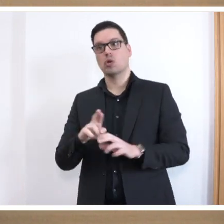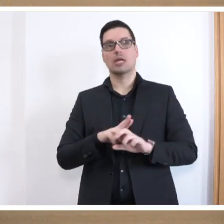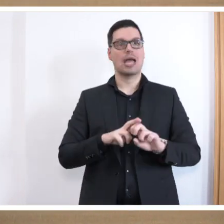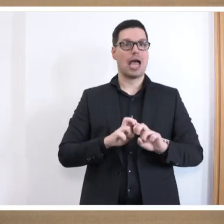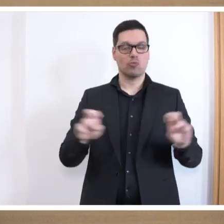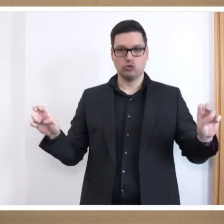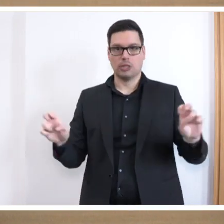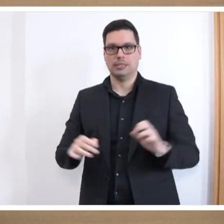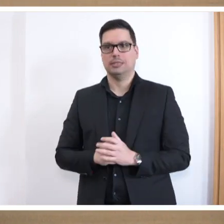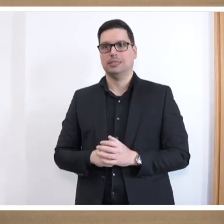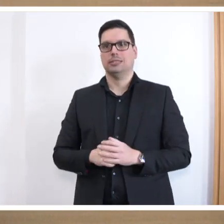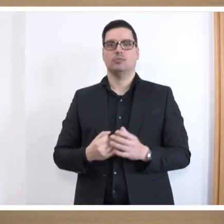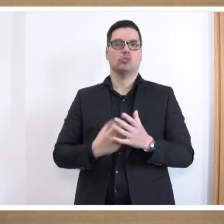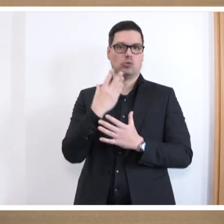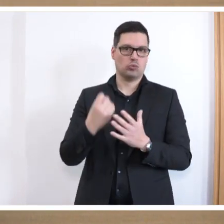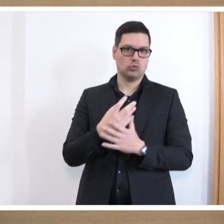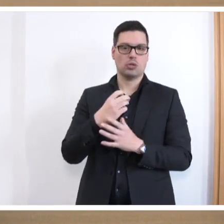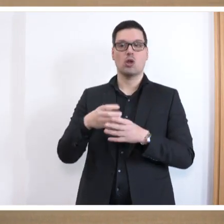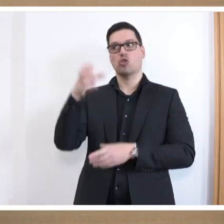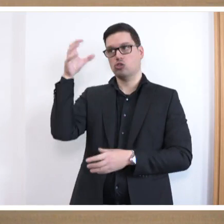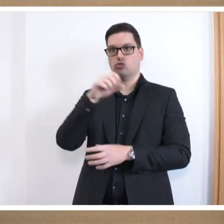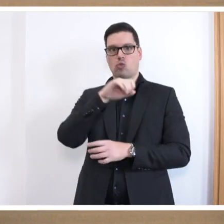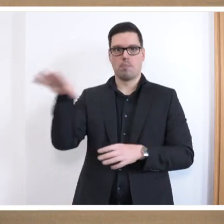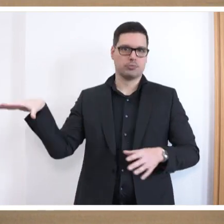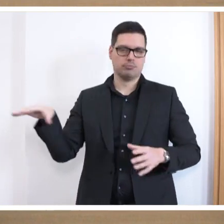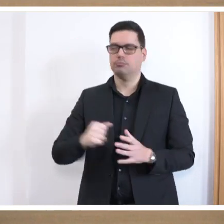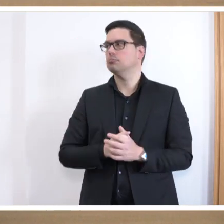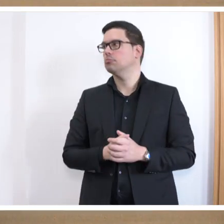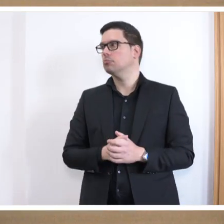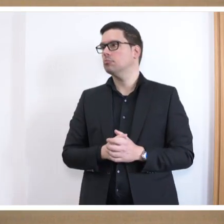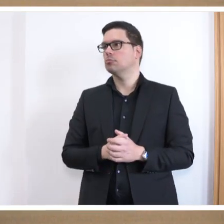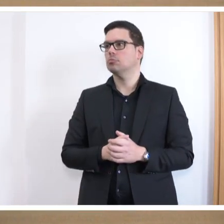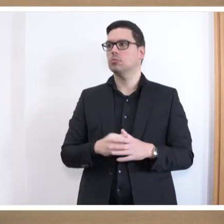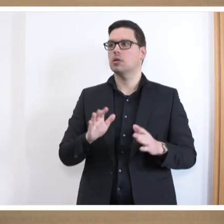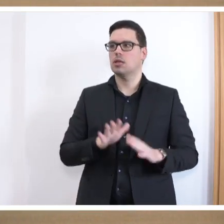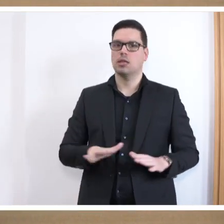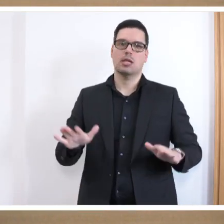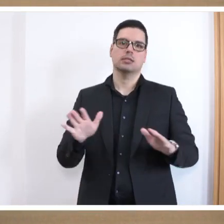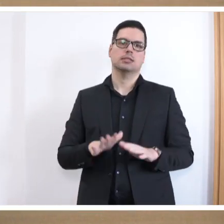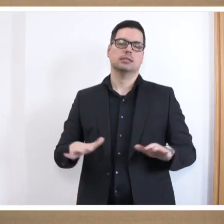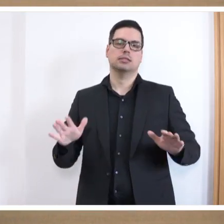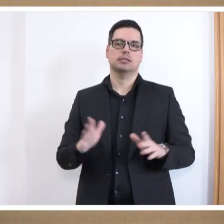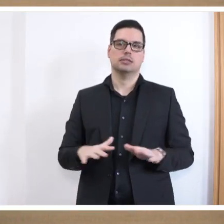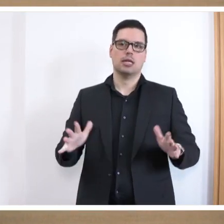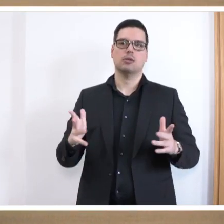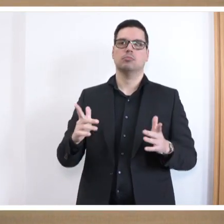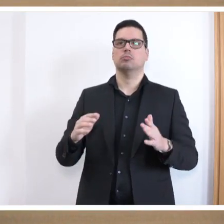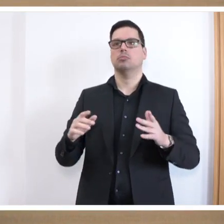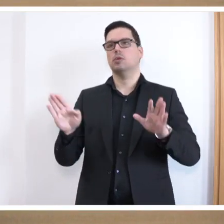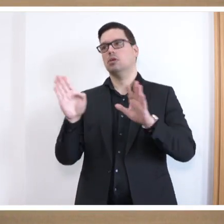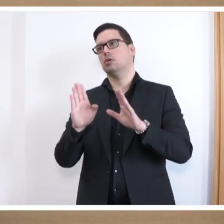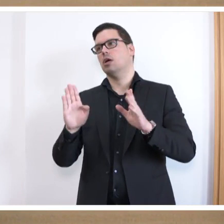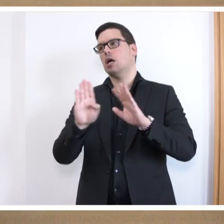werden muss, um als kultureller Leuchtturm wirken zu können. Ein langsames Siechtum durch unambitionierte Ausstellungen,